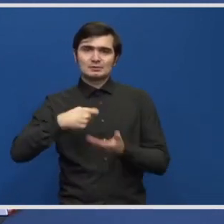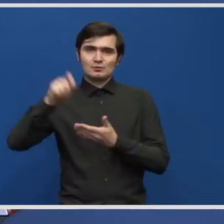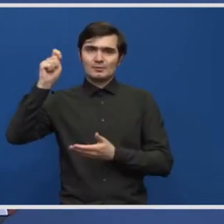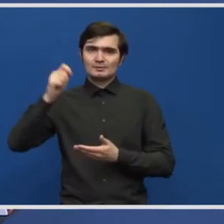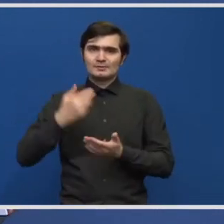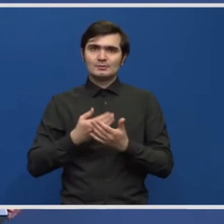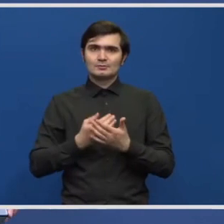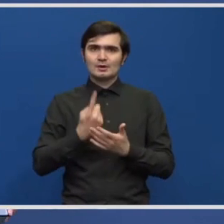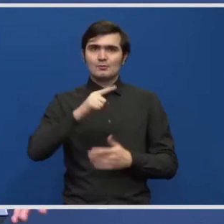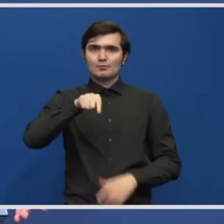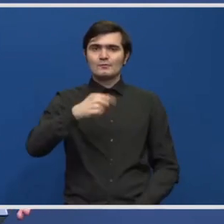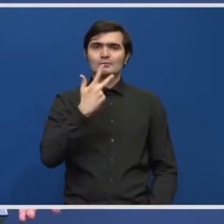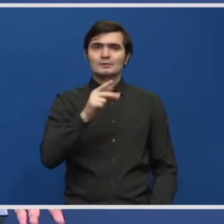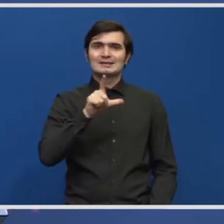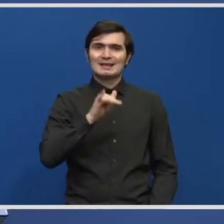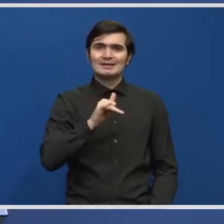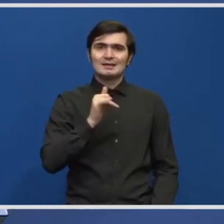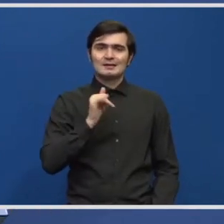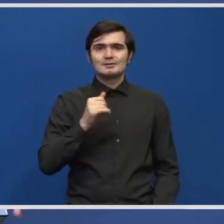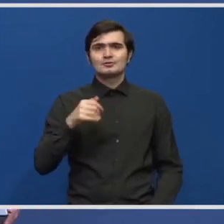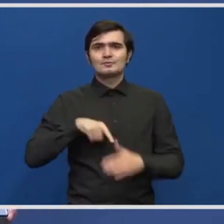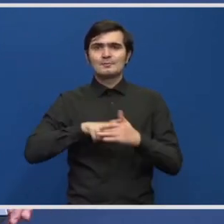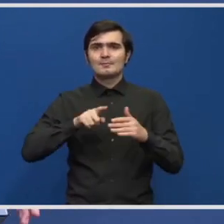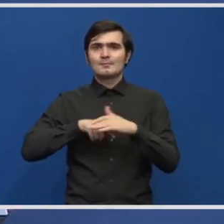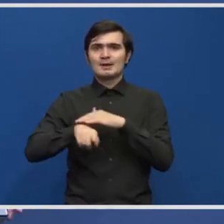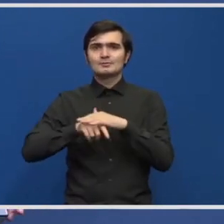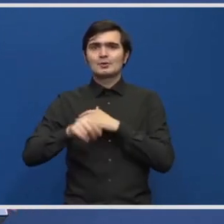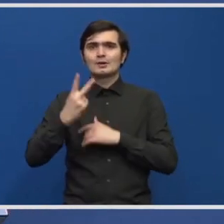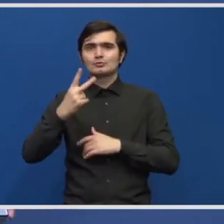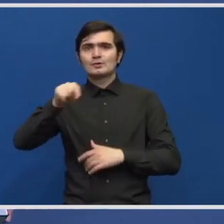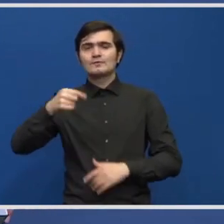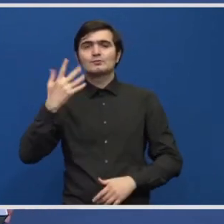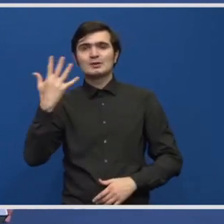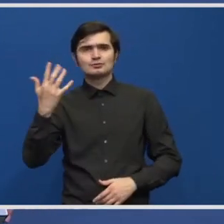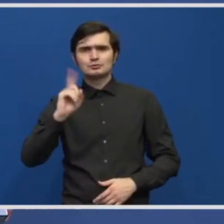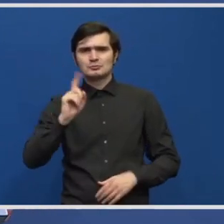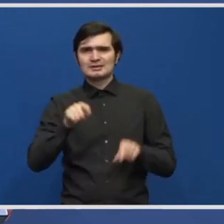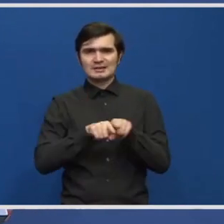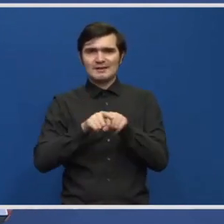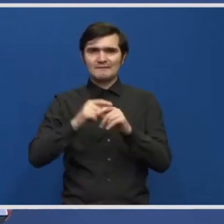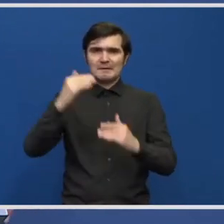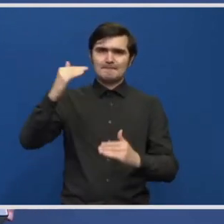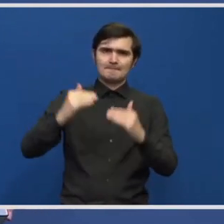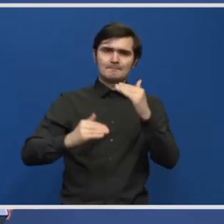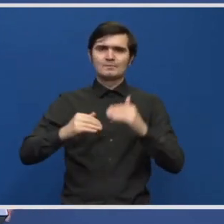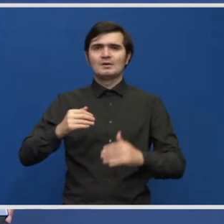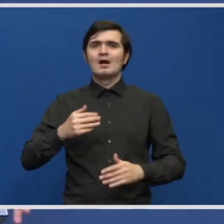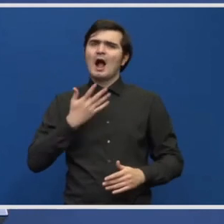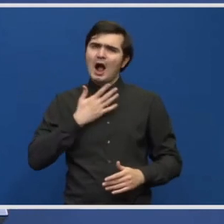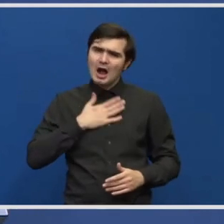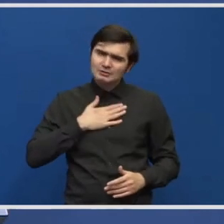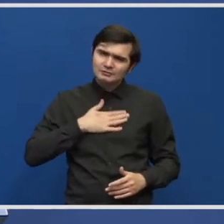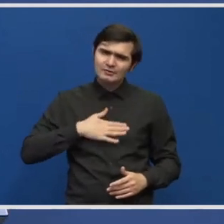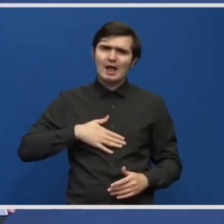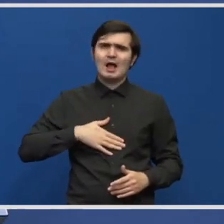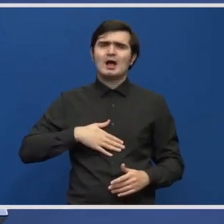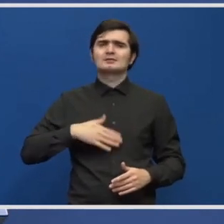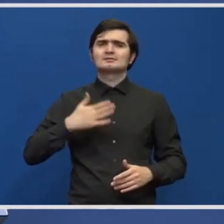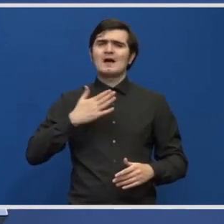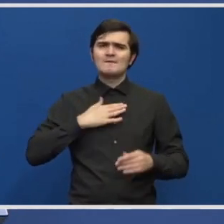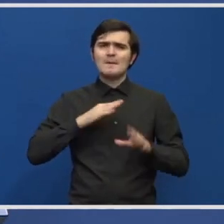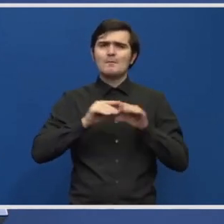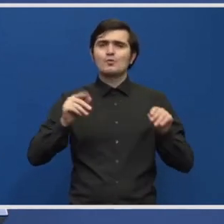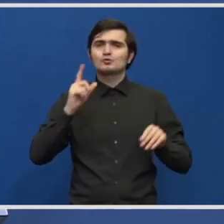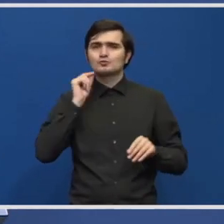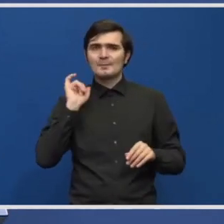Ceea este 1,3 lei la metro 2,5 deja există un dezechilibru mi-aș dori să avem mulți pasageri pe metro întâi și